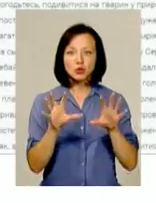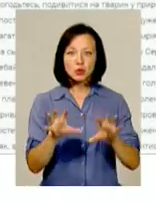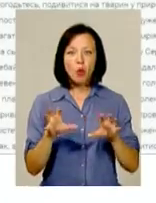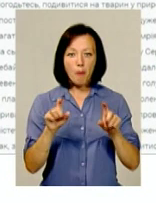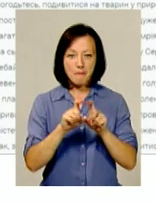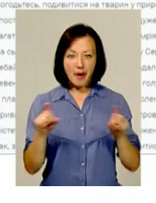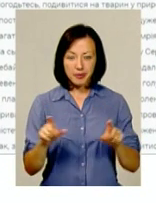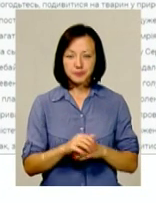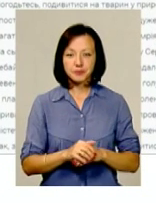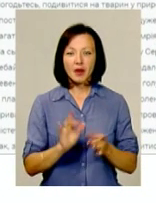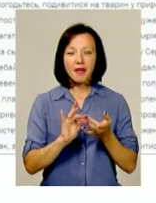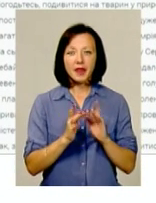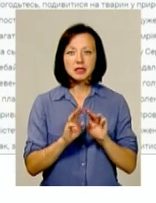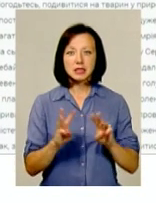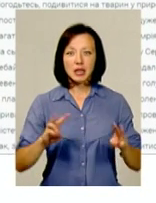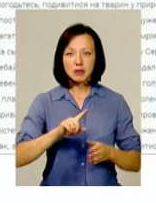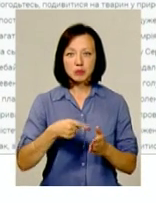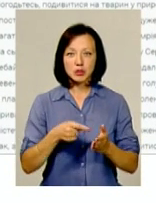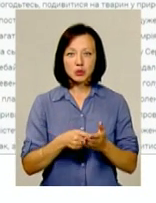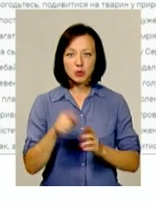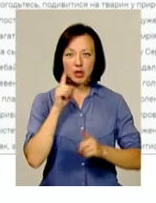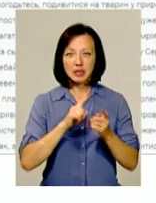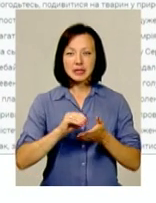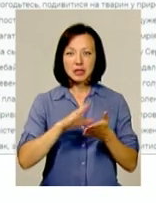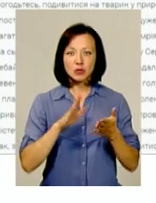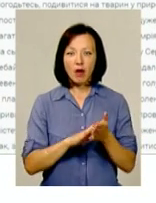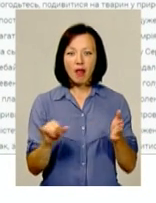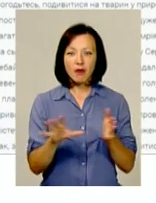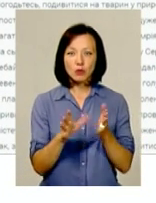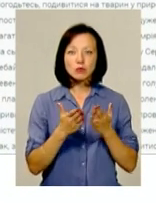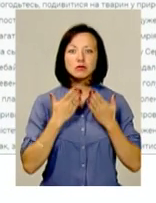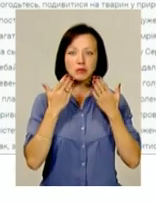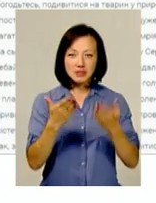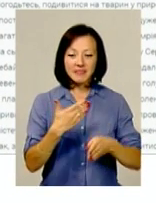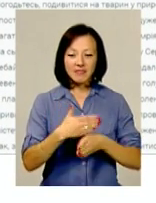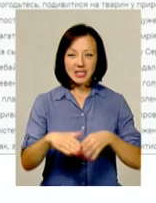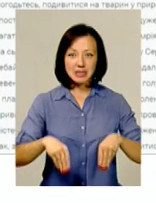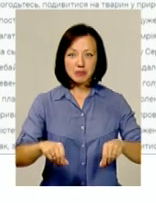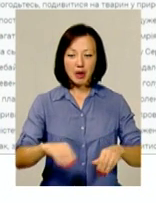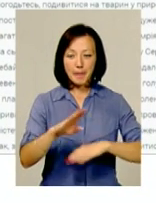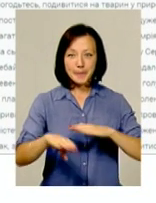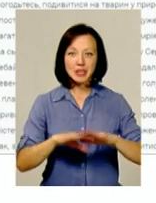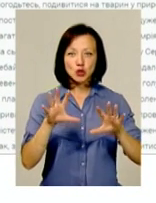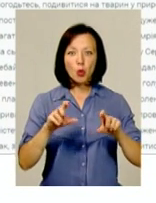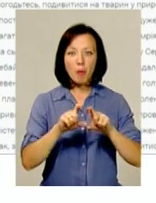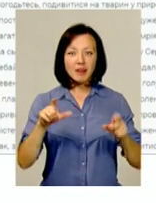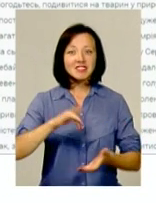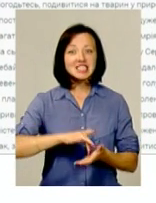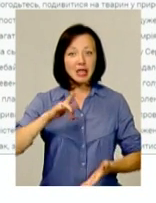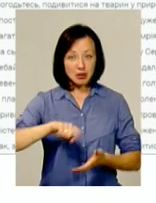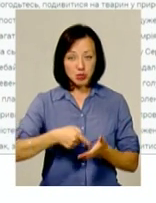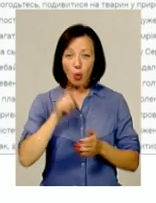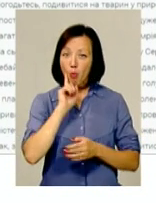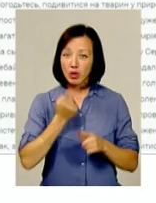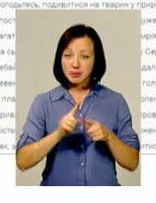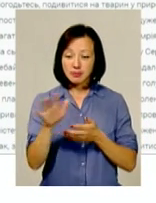Паралельно на сайті міської ради зареєстровано електронну петицію про виділення під зоопарк земельної ділянки у центрі Хмельницького. Поки